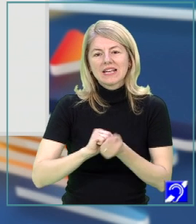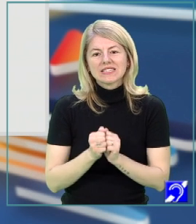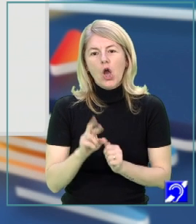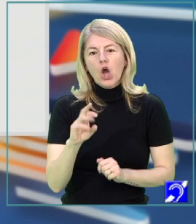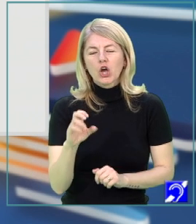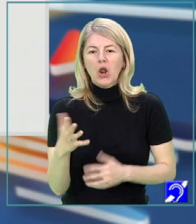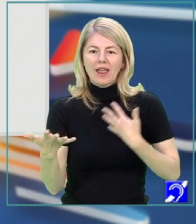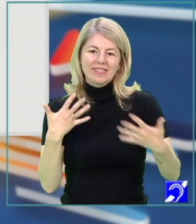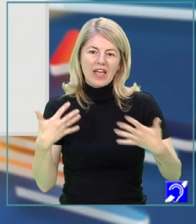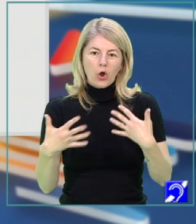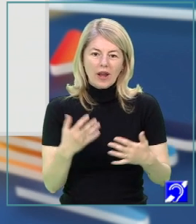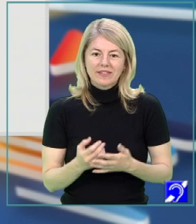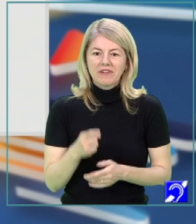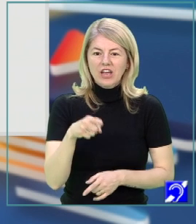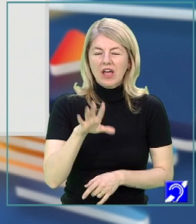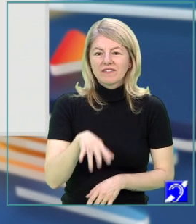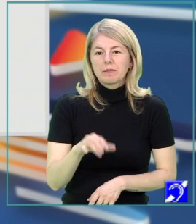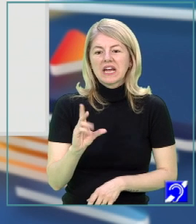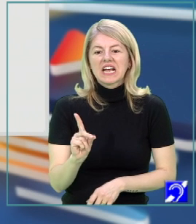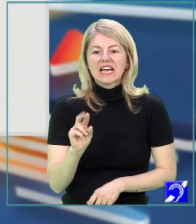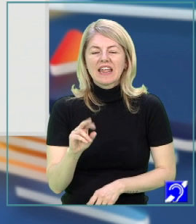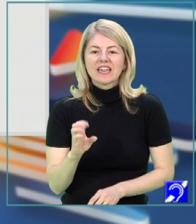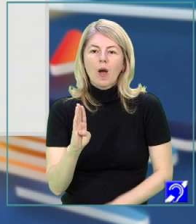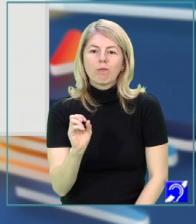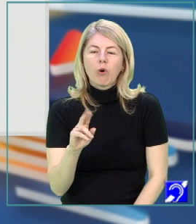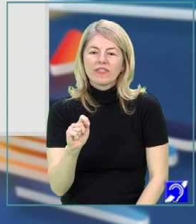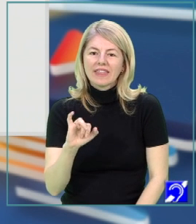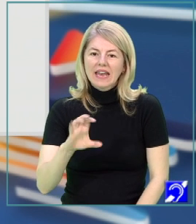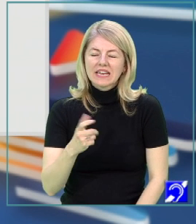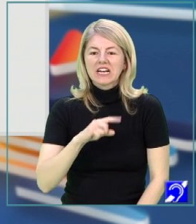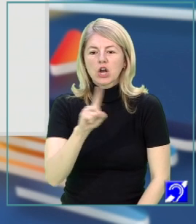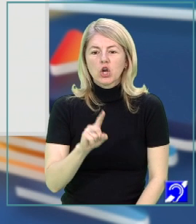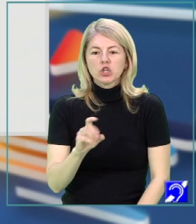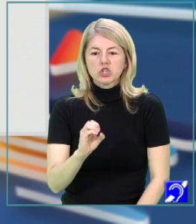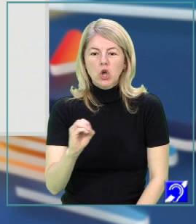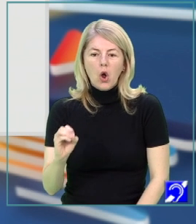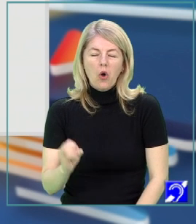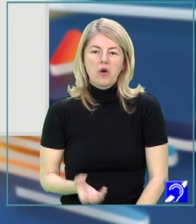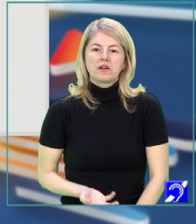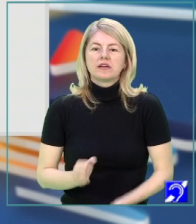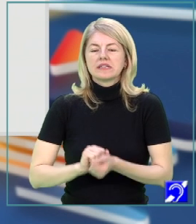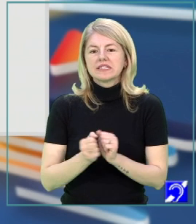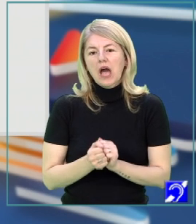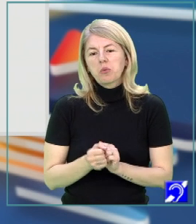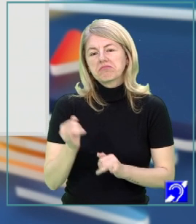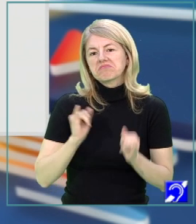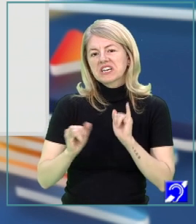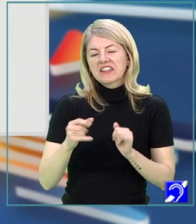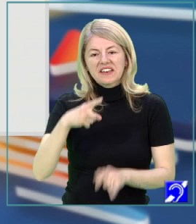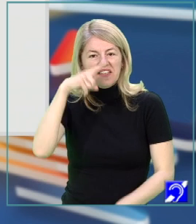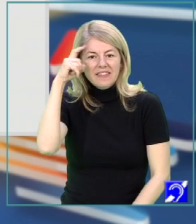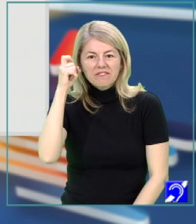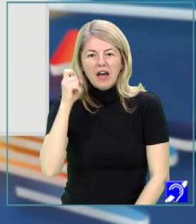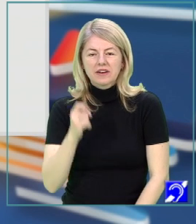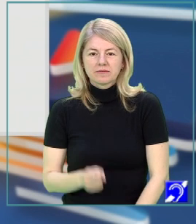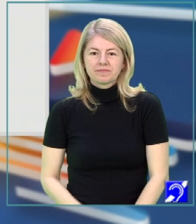decorativ. Și aici avem grădină botanică, grădină zoologică sau grădină de vară,